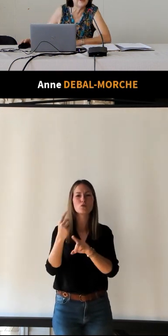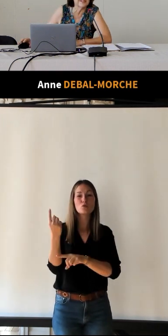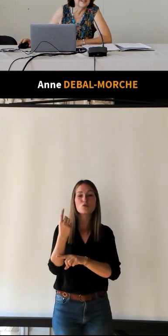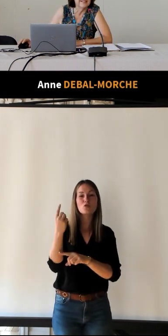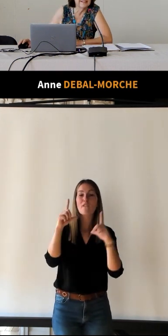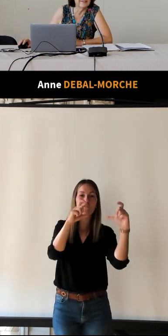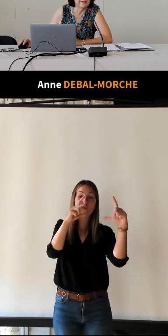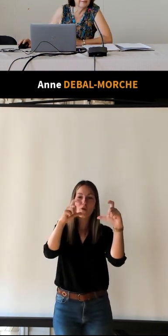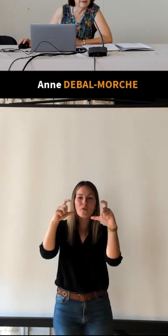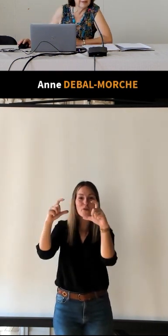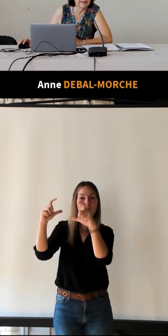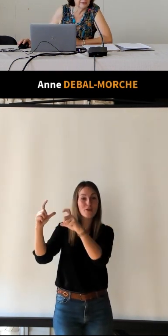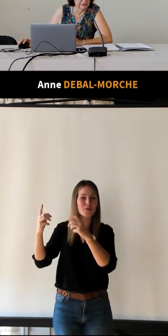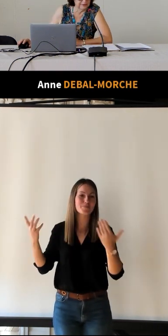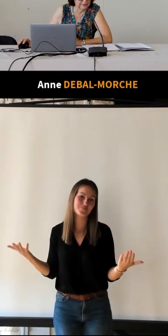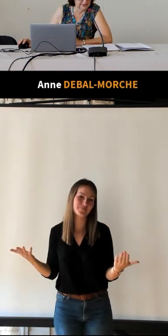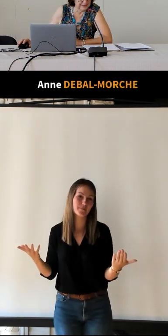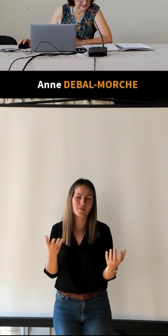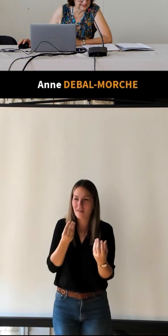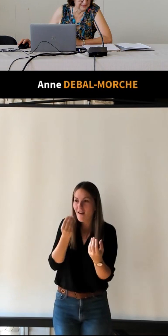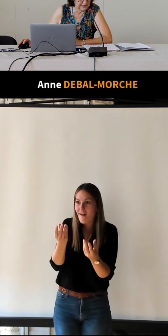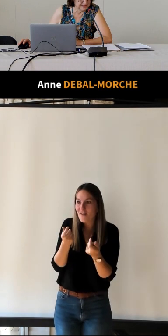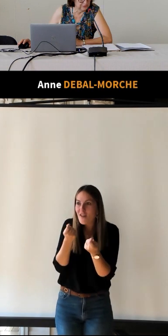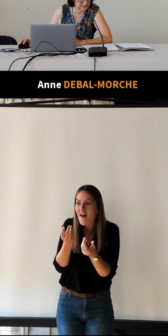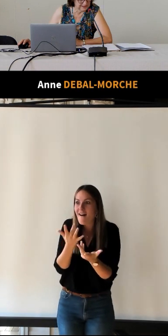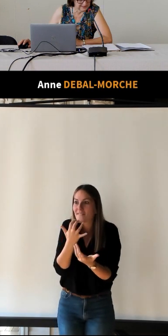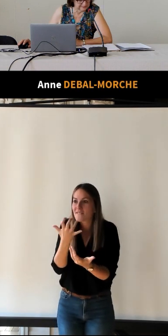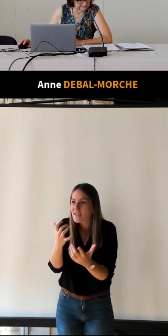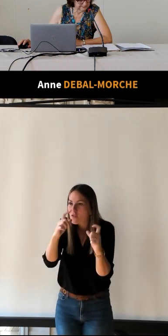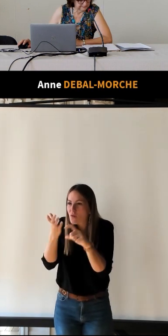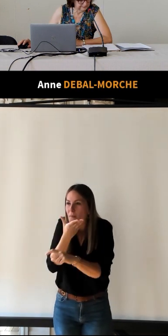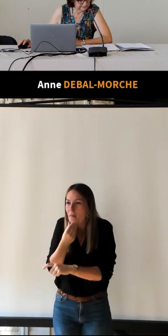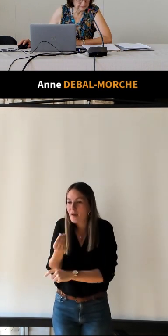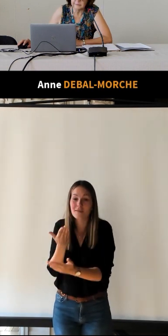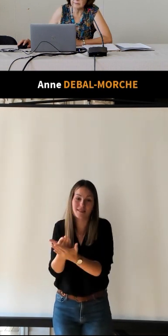petit plus qui va vous permettre d'attirer les touristes.